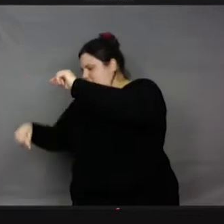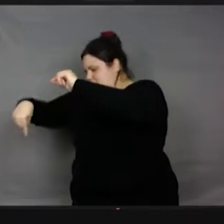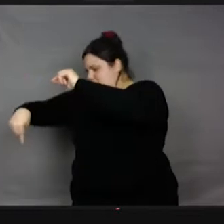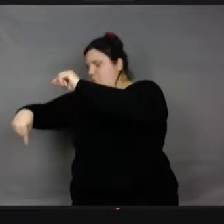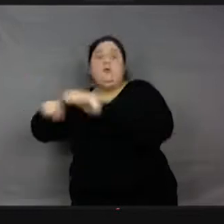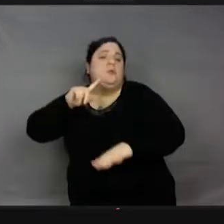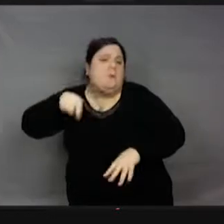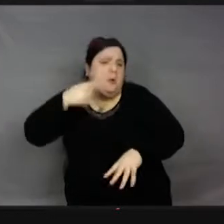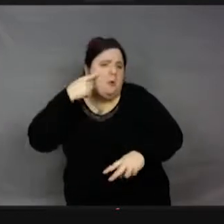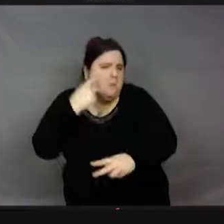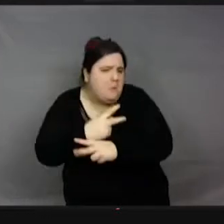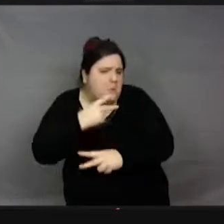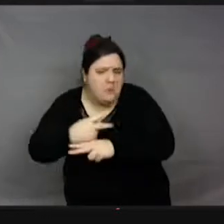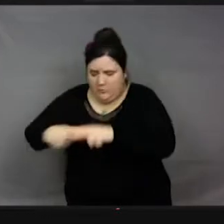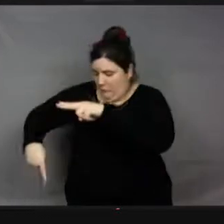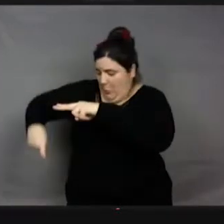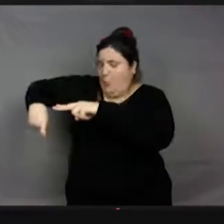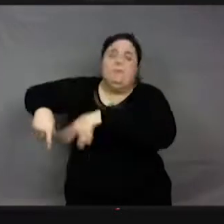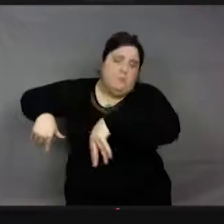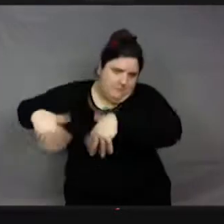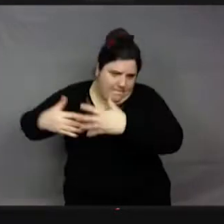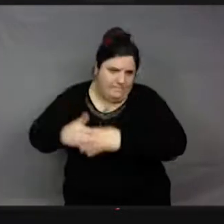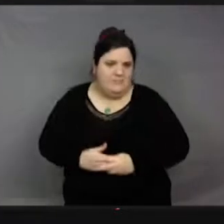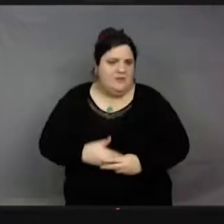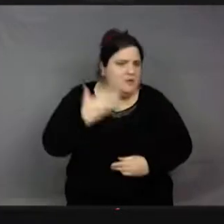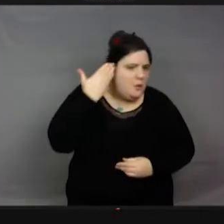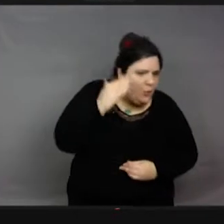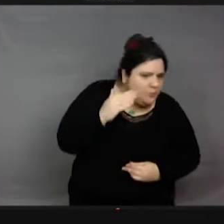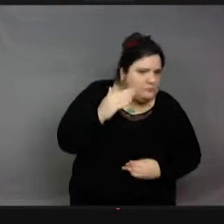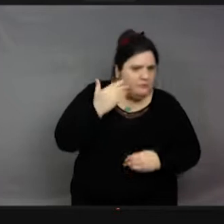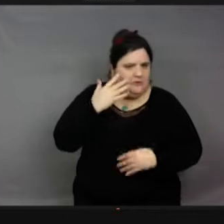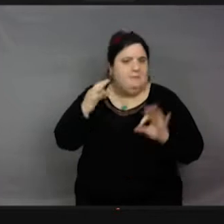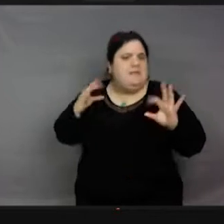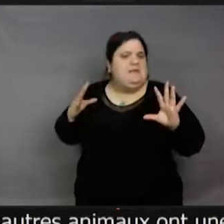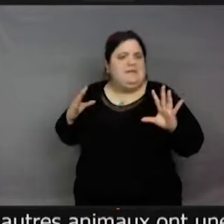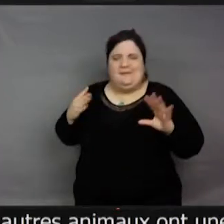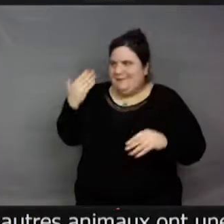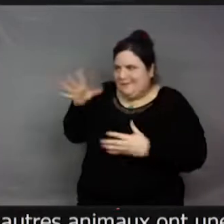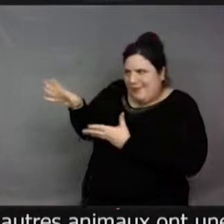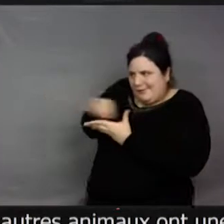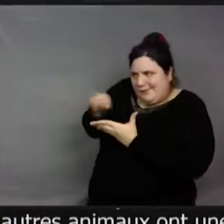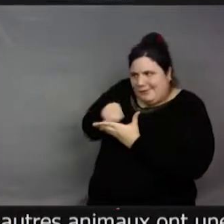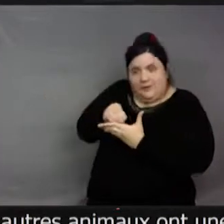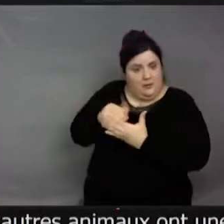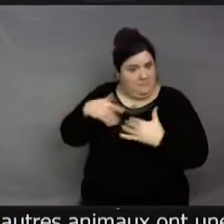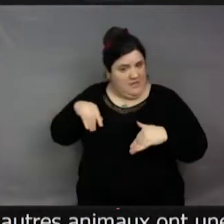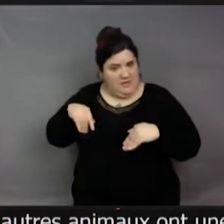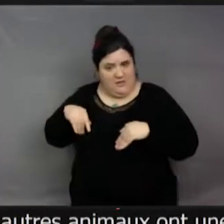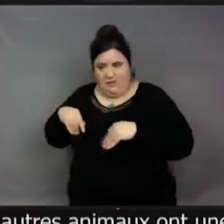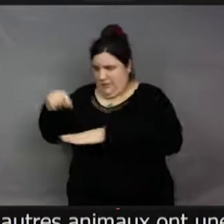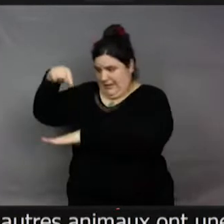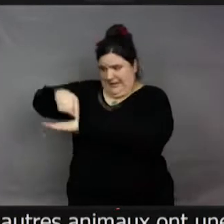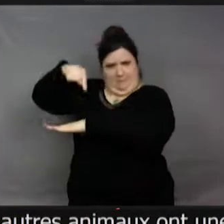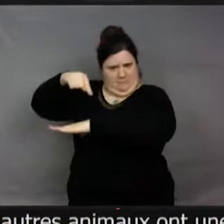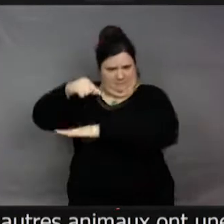jamais. Et tous les autres animaux ont effectivement une espèce de déguisement guêpe, mais n'ont pas de dard. Et l'évolution a doté